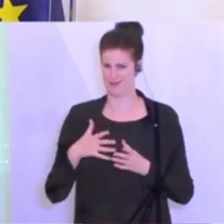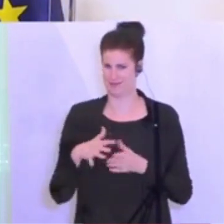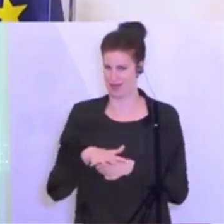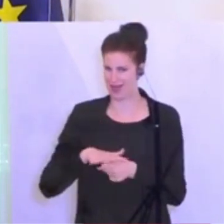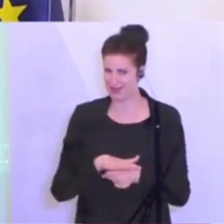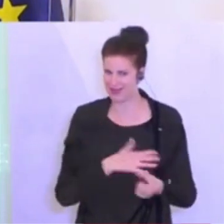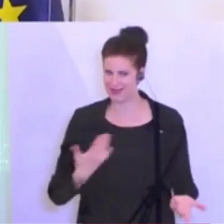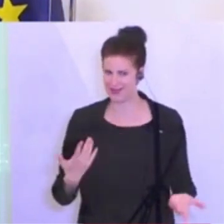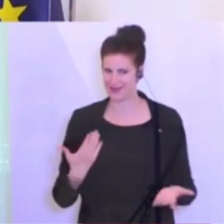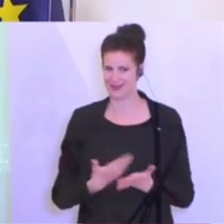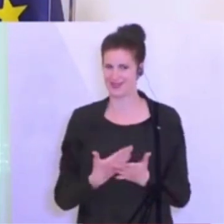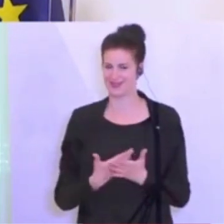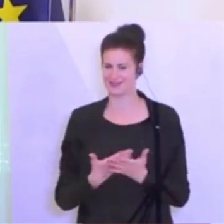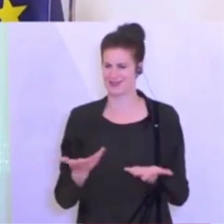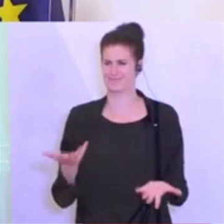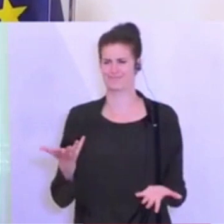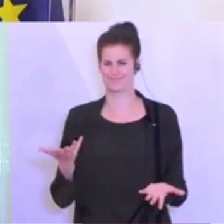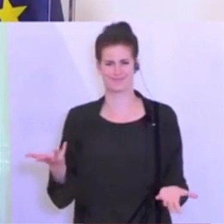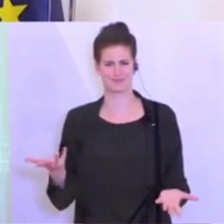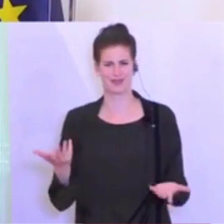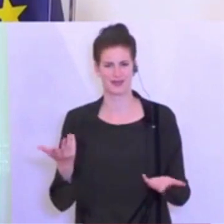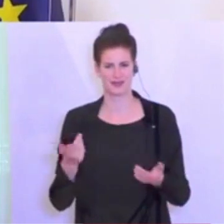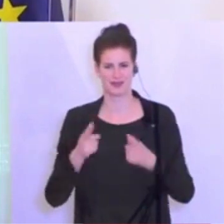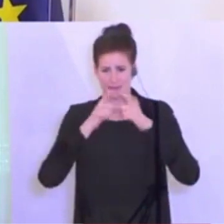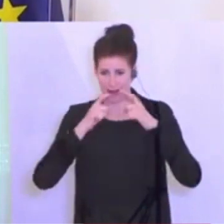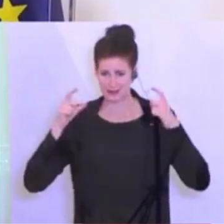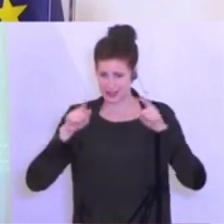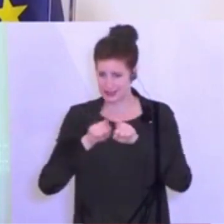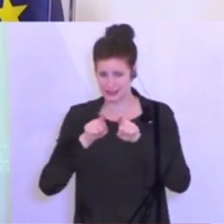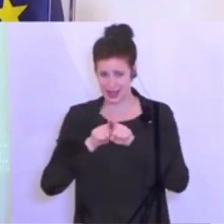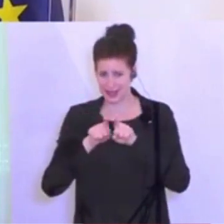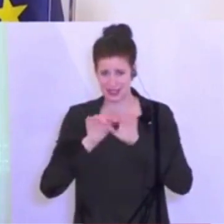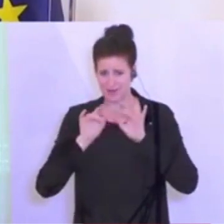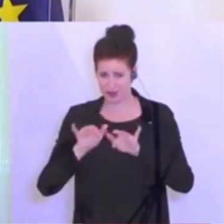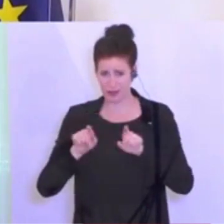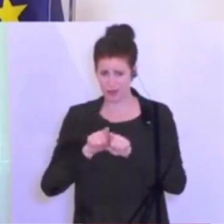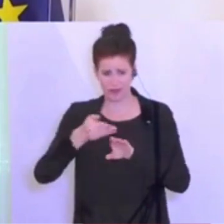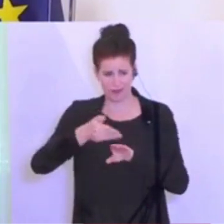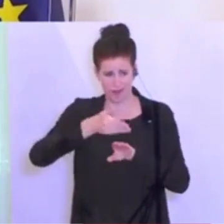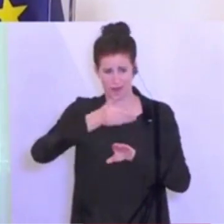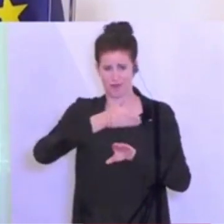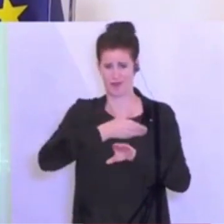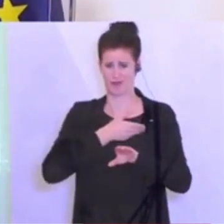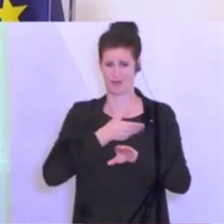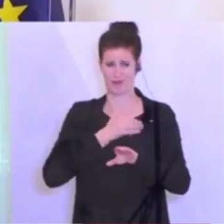Ist die Maske genauso wirksam wie vor einer Woche und wird sie in einer Woche genauso wirksam sein? Ja, selbstverständlich.